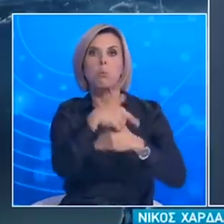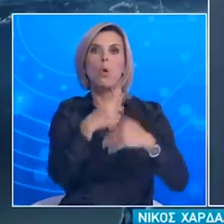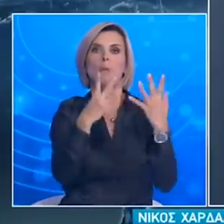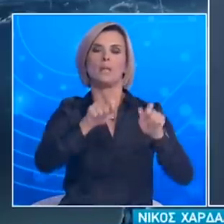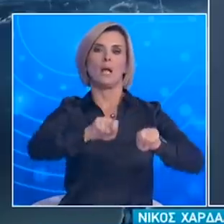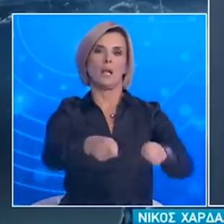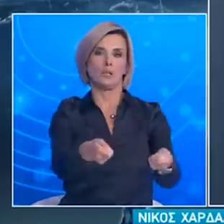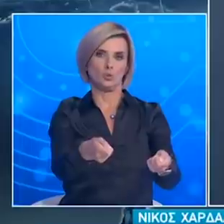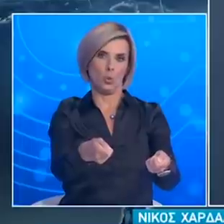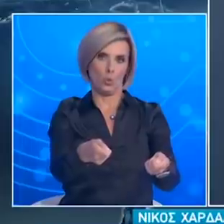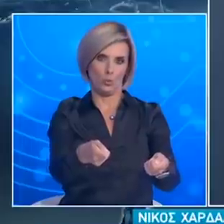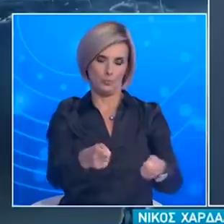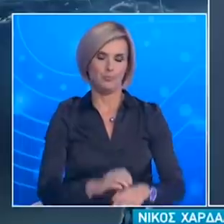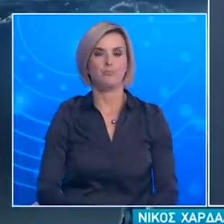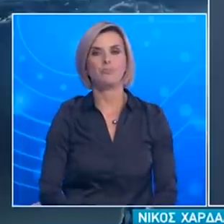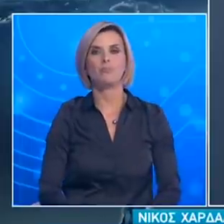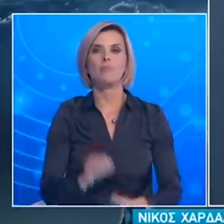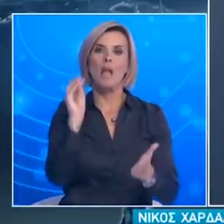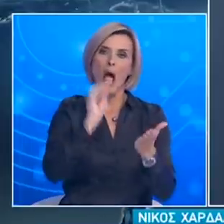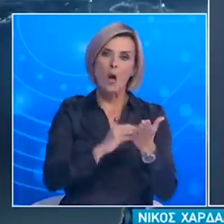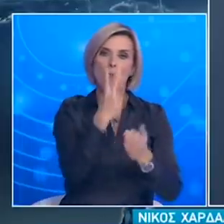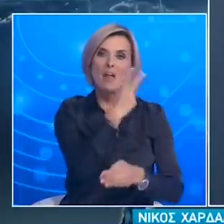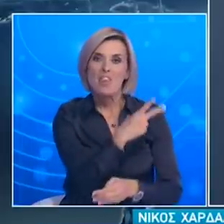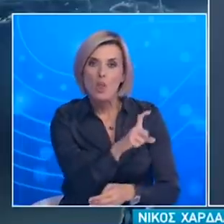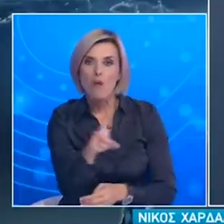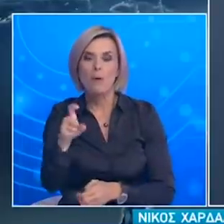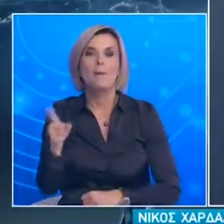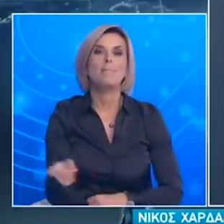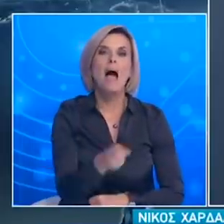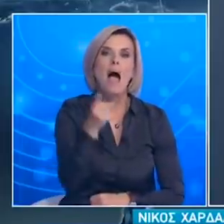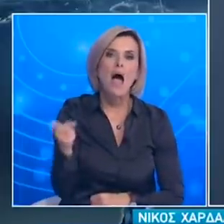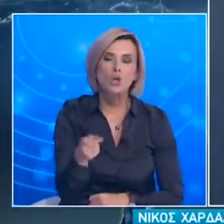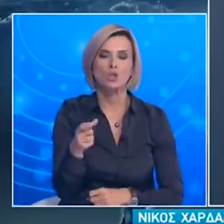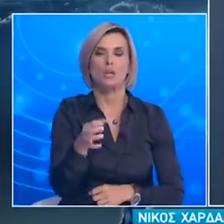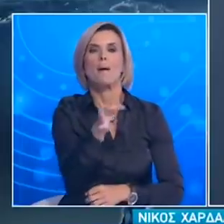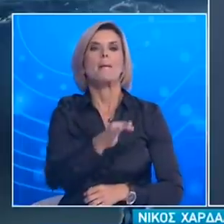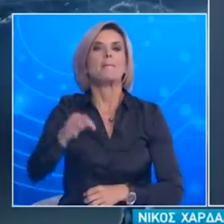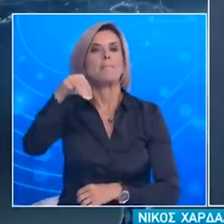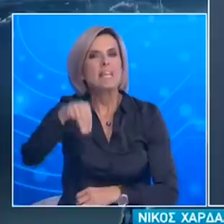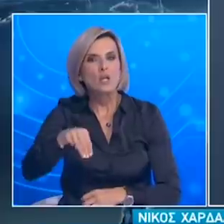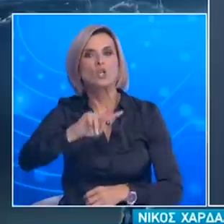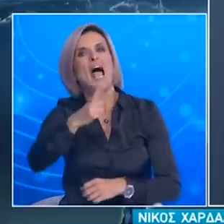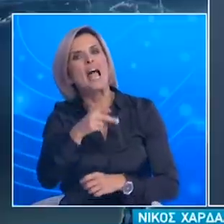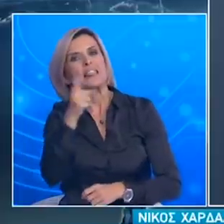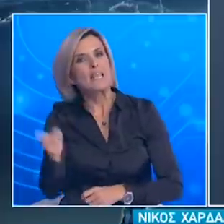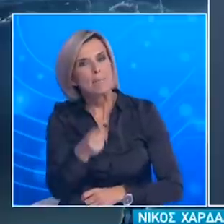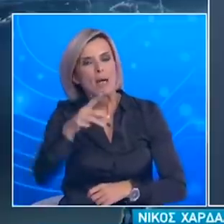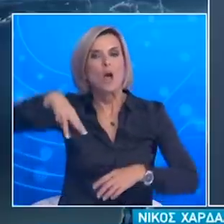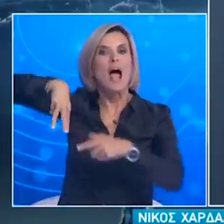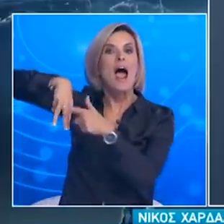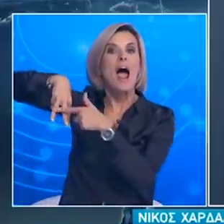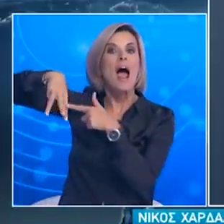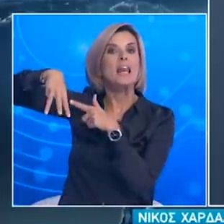περιοριστικών μέτρων παρατείνεται για δύο εβδομάδες στην Πάρο, στην Αντίπαρο στη Μύκονο στην Περιφερειακή Ενότητα Χαλκιδικής